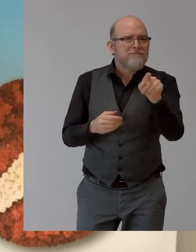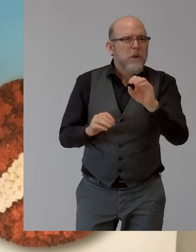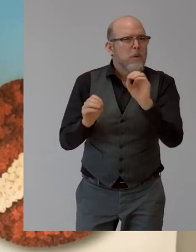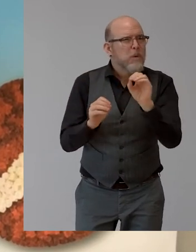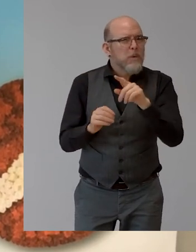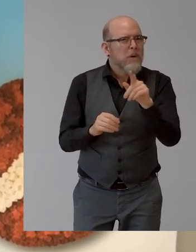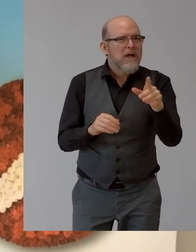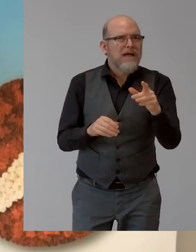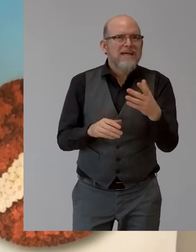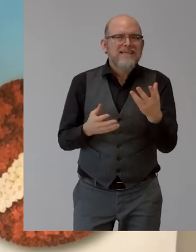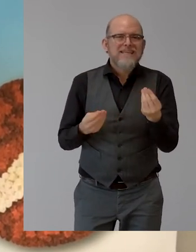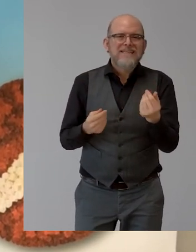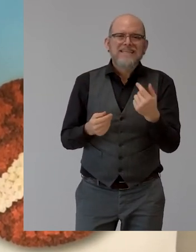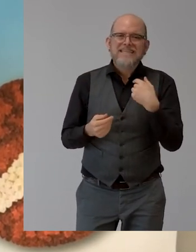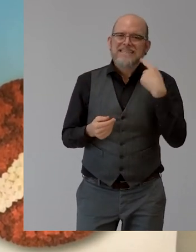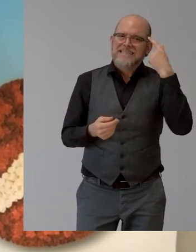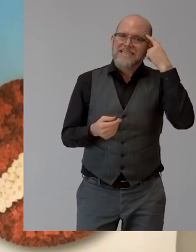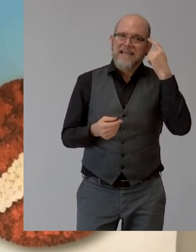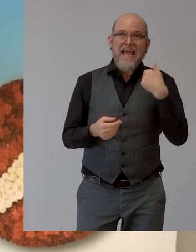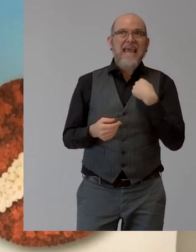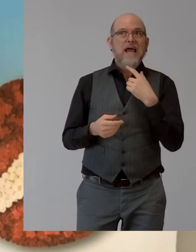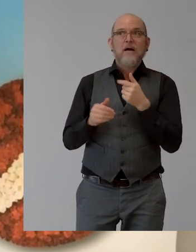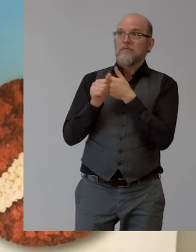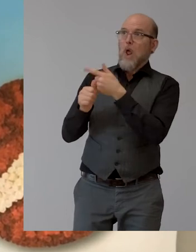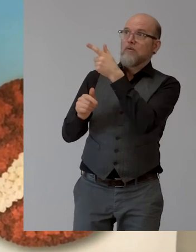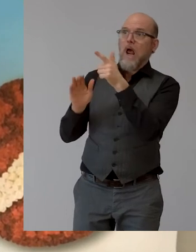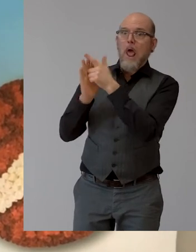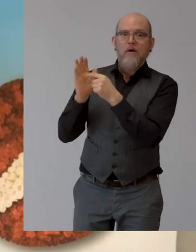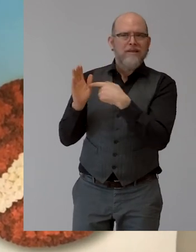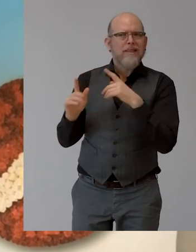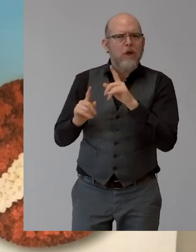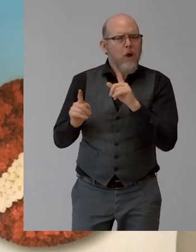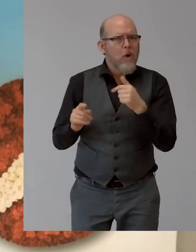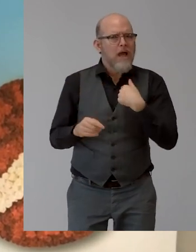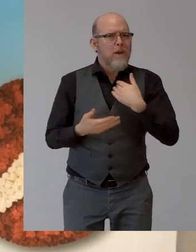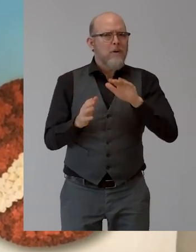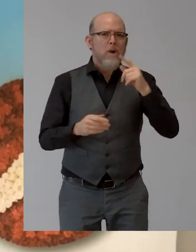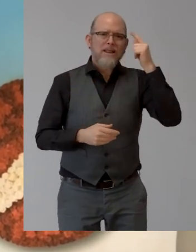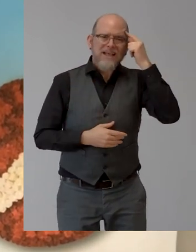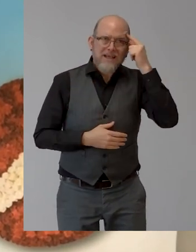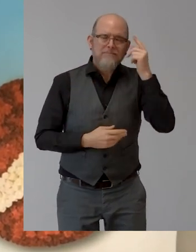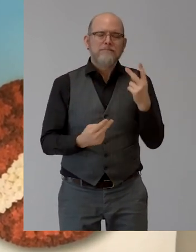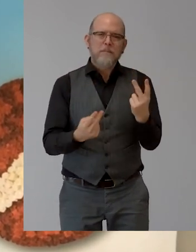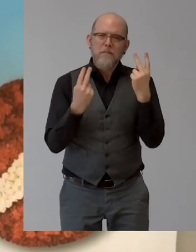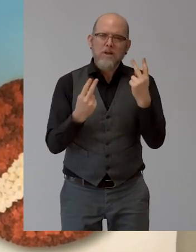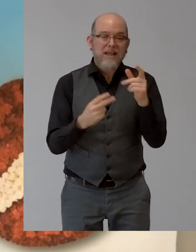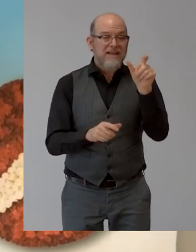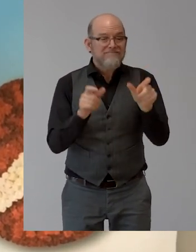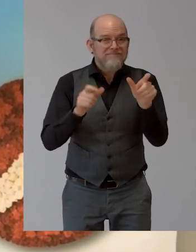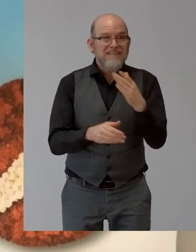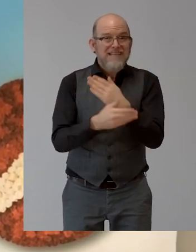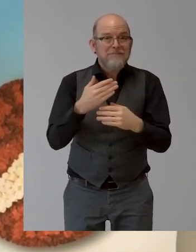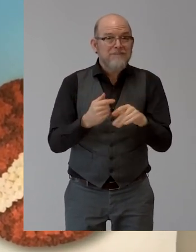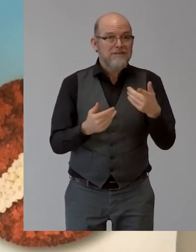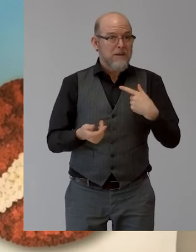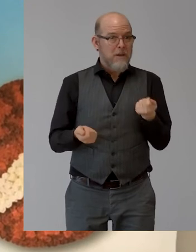me, important to understand that first, professional disability management, which, again, we started 10 years